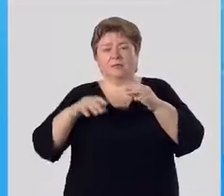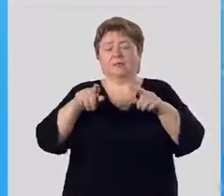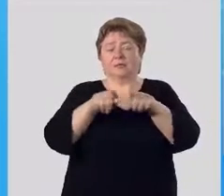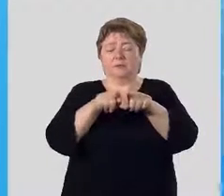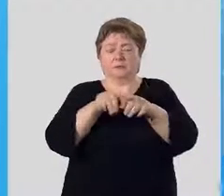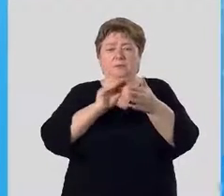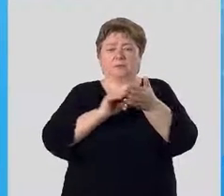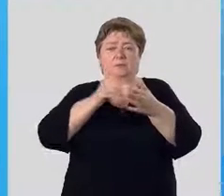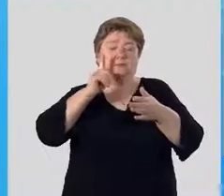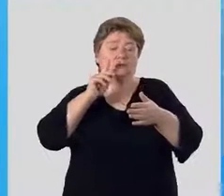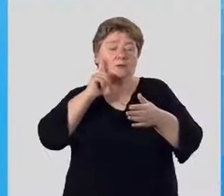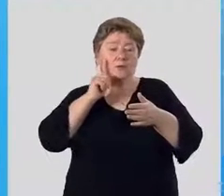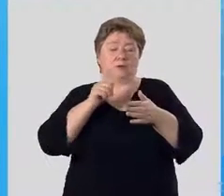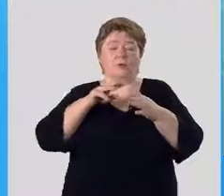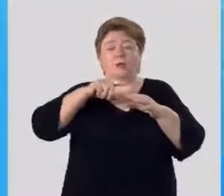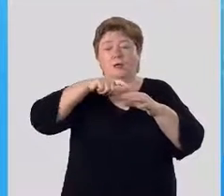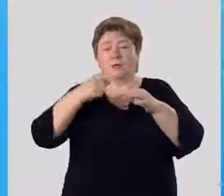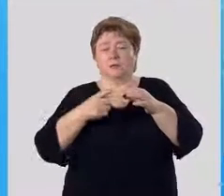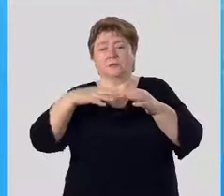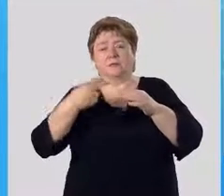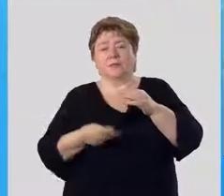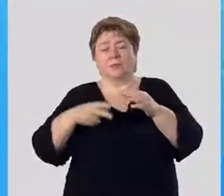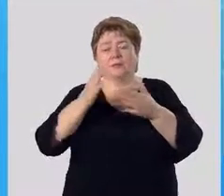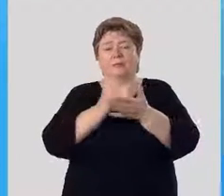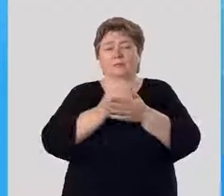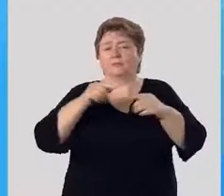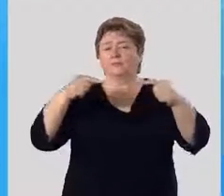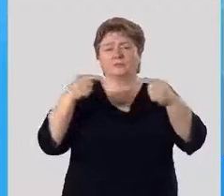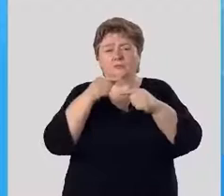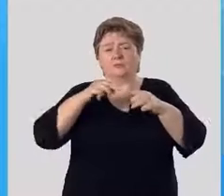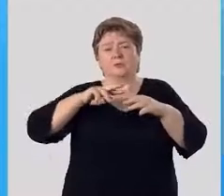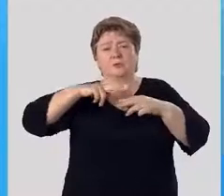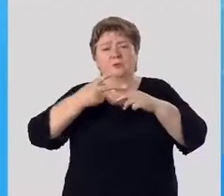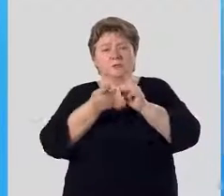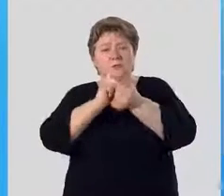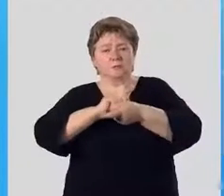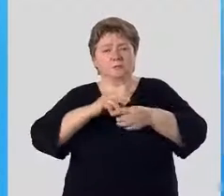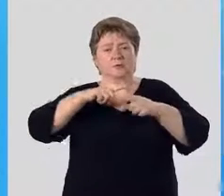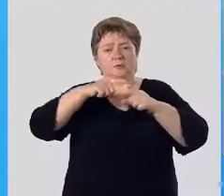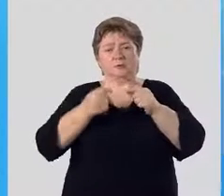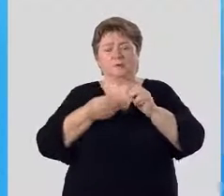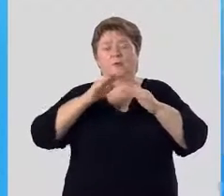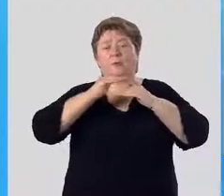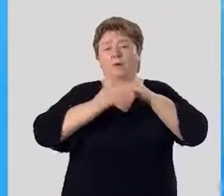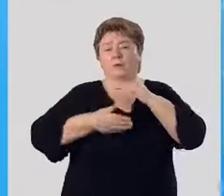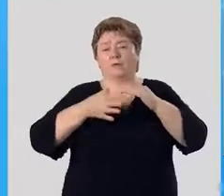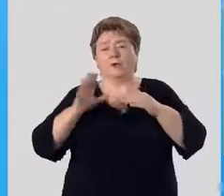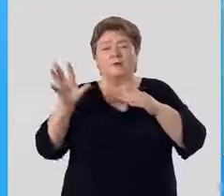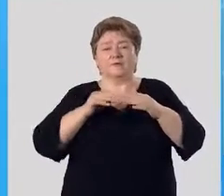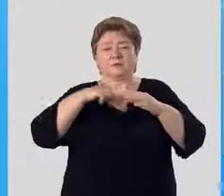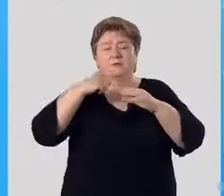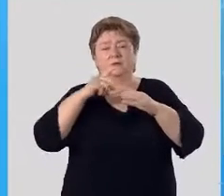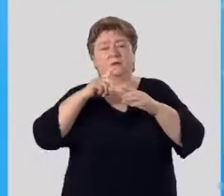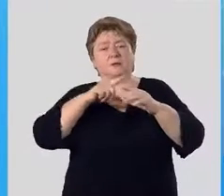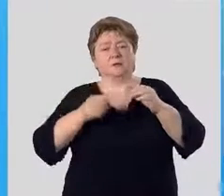и вечно зеленые. Листопадные имеют четкую смену лиственного покрова. Все листья